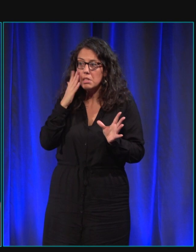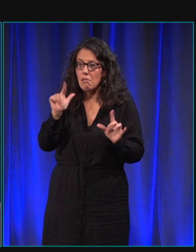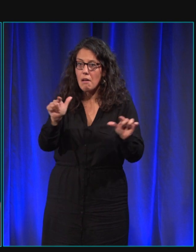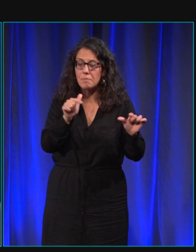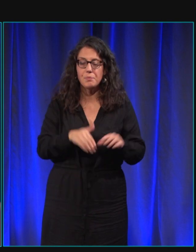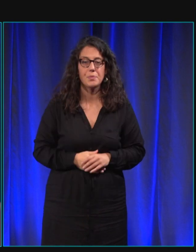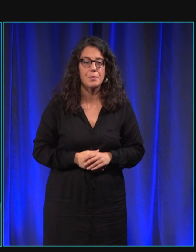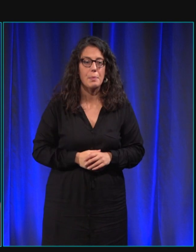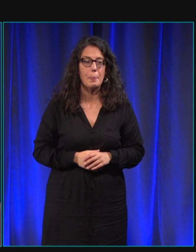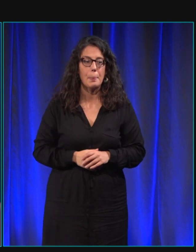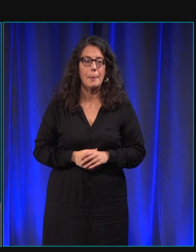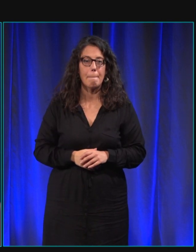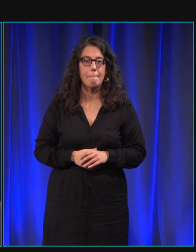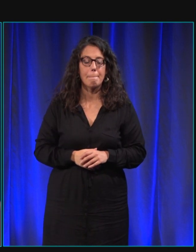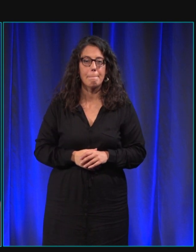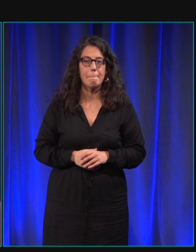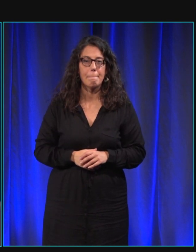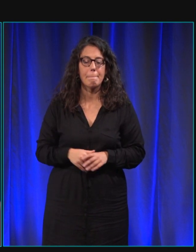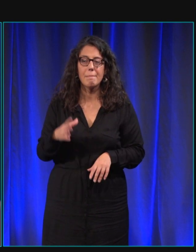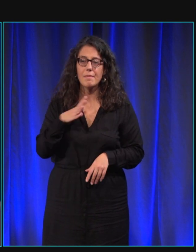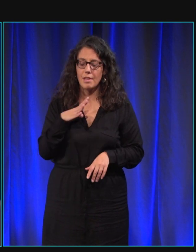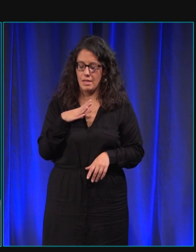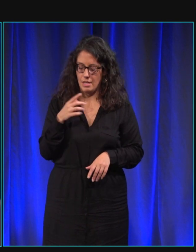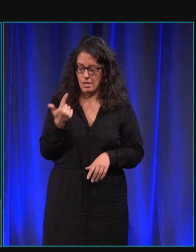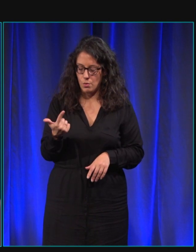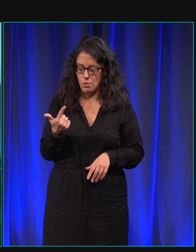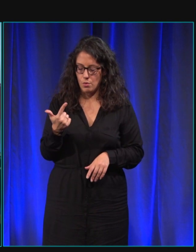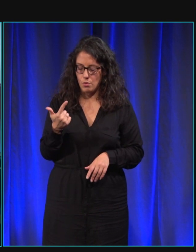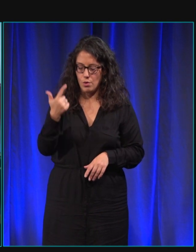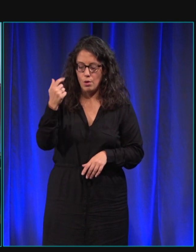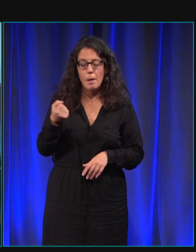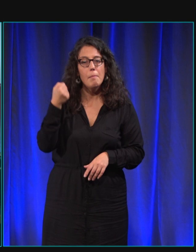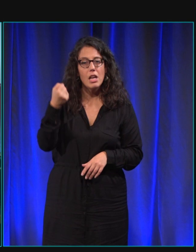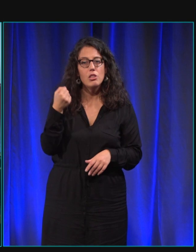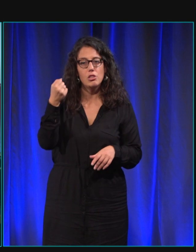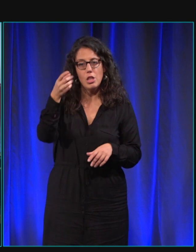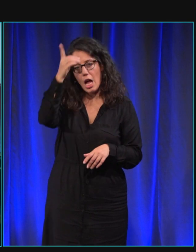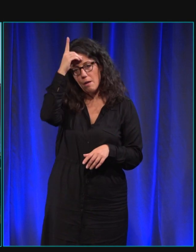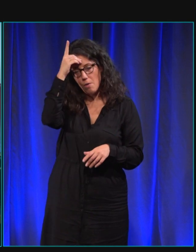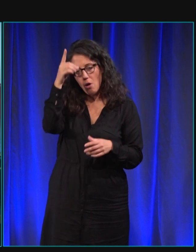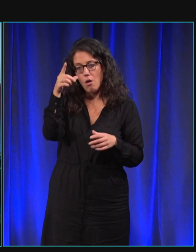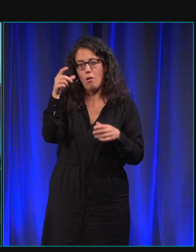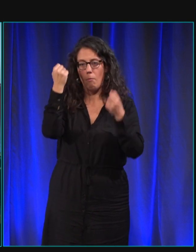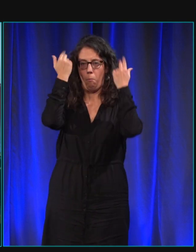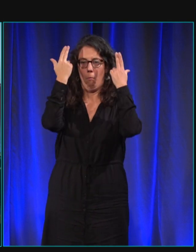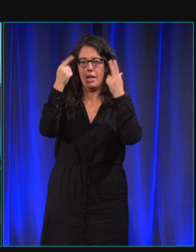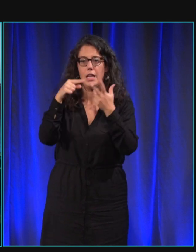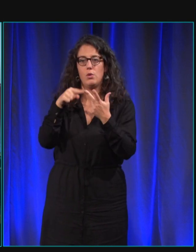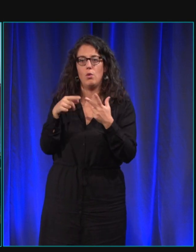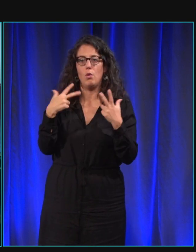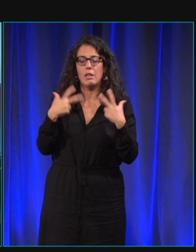et on a aussi deux bergers allemands et deux caniches royaux donc ça ce sont les races que